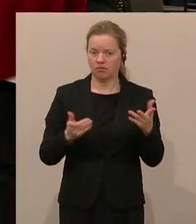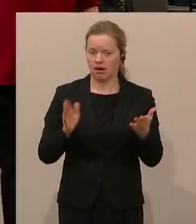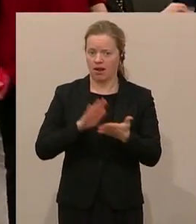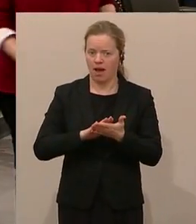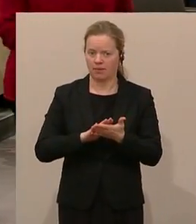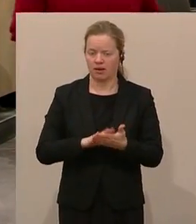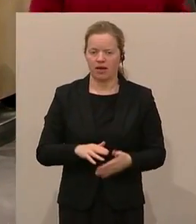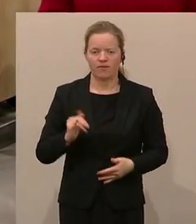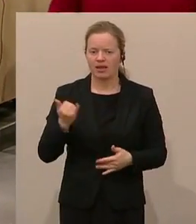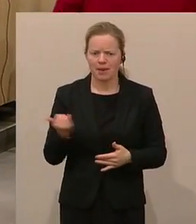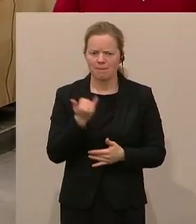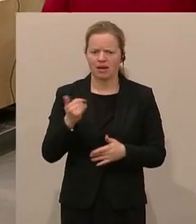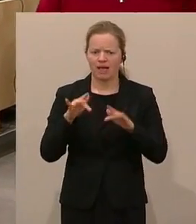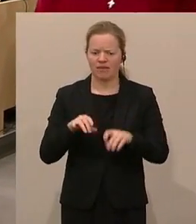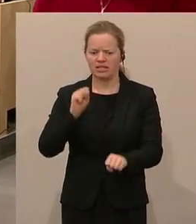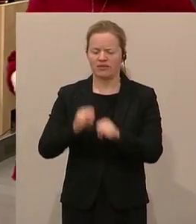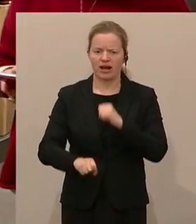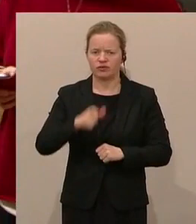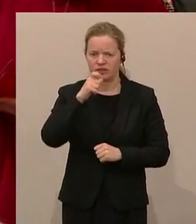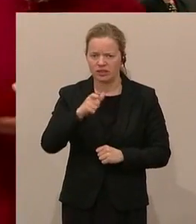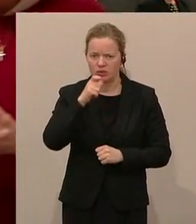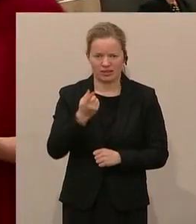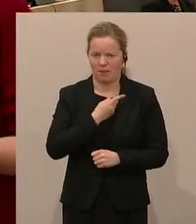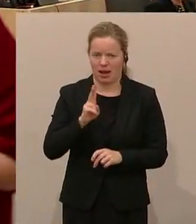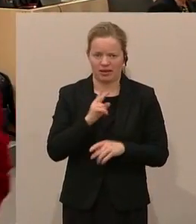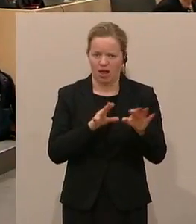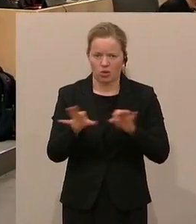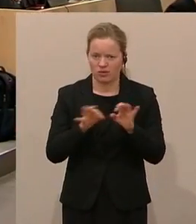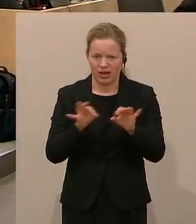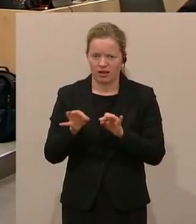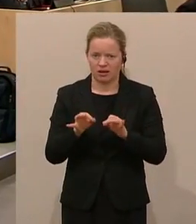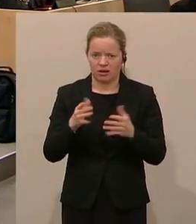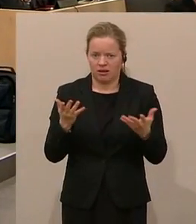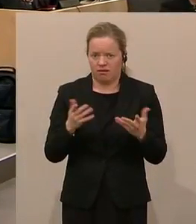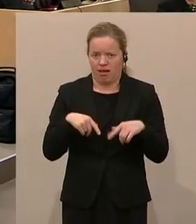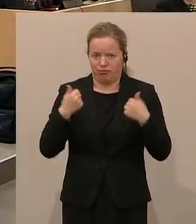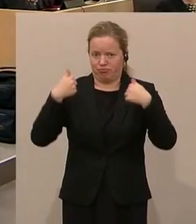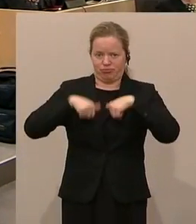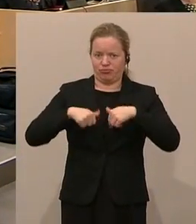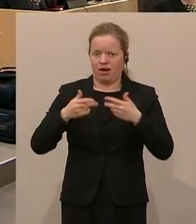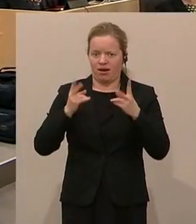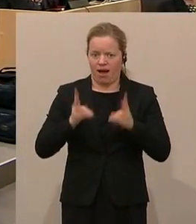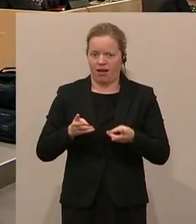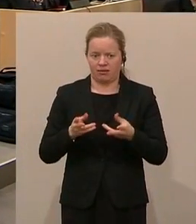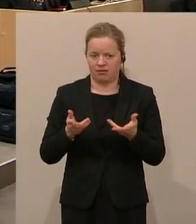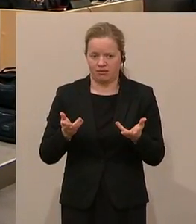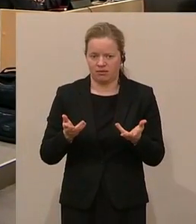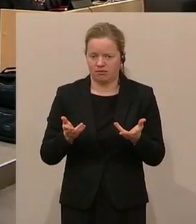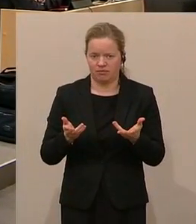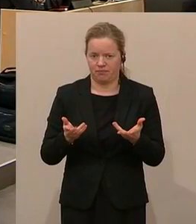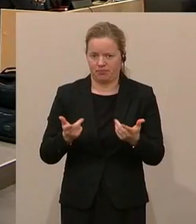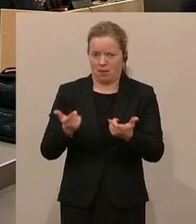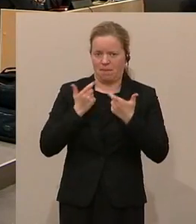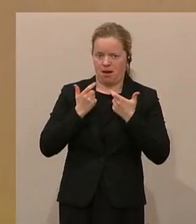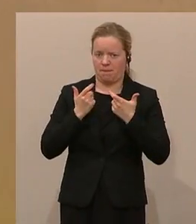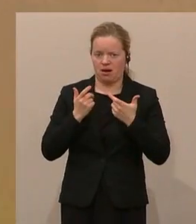dieser Zwangsversicherung, die ich nicht auswählen kann, dann haben die mich in der Hand und dann können die mich auch kurz halten und können die